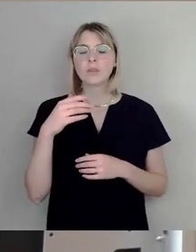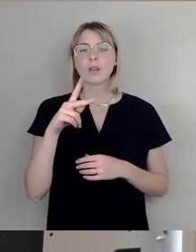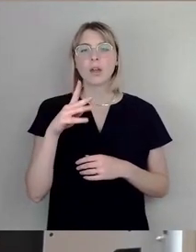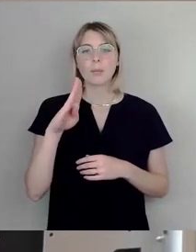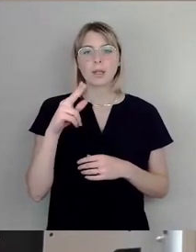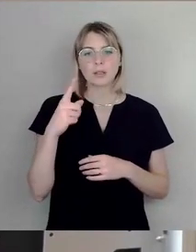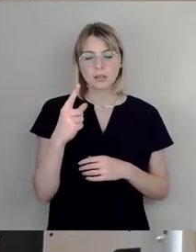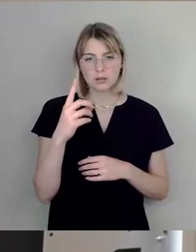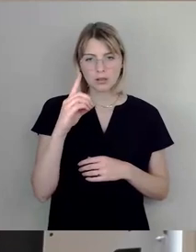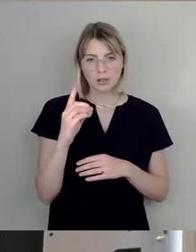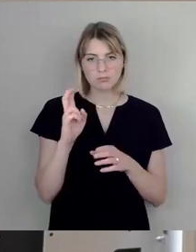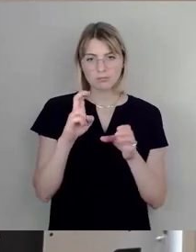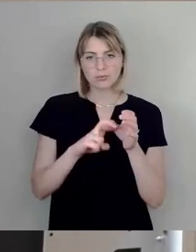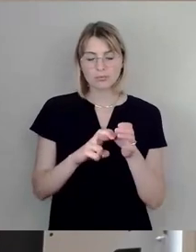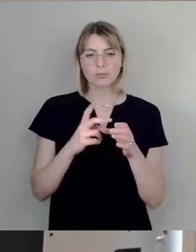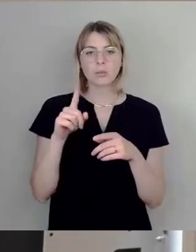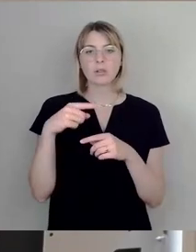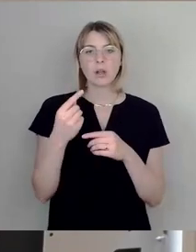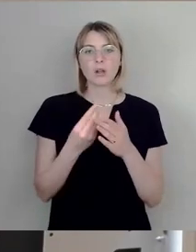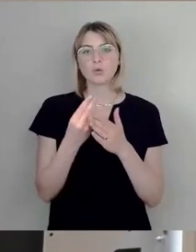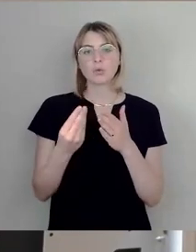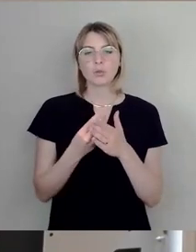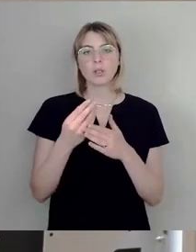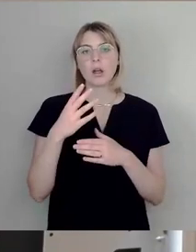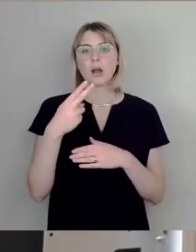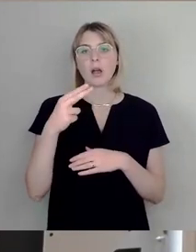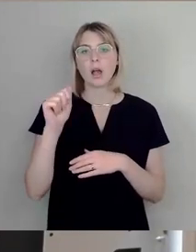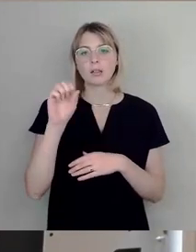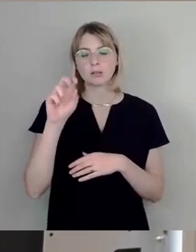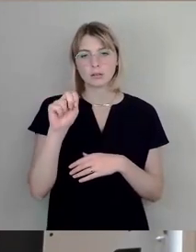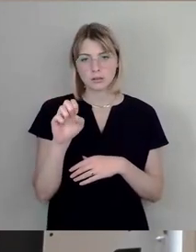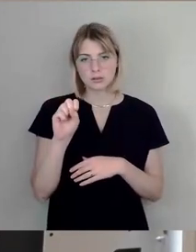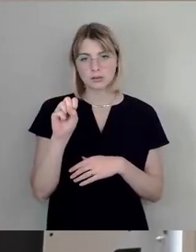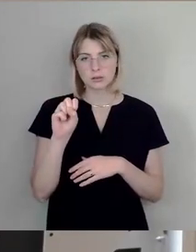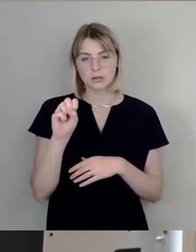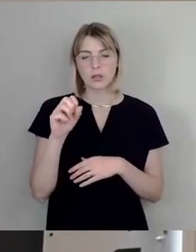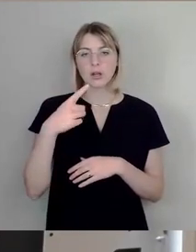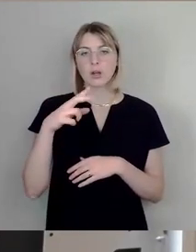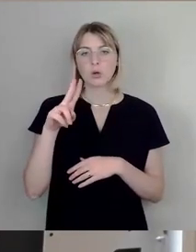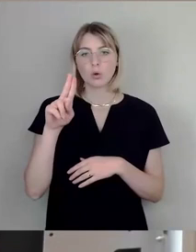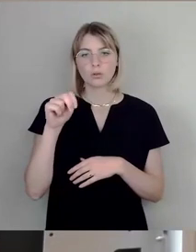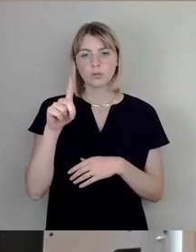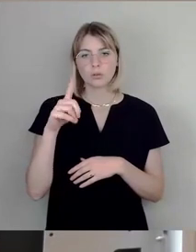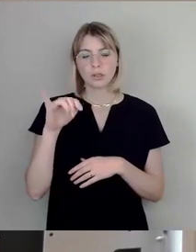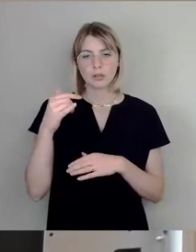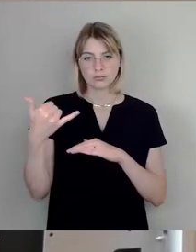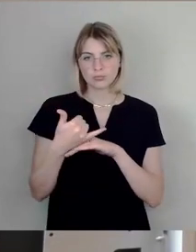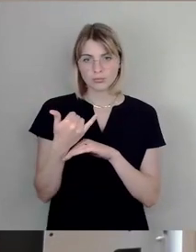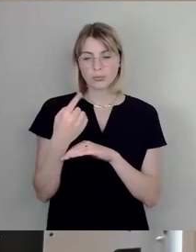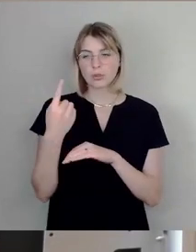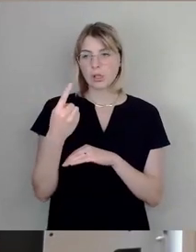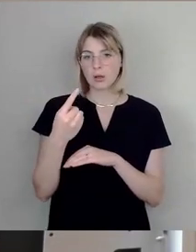den Künstler Hans Grundig geheiratet. Sie selbst kommt aus gutbürgerlichem jüdischen Haus.